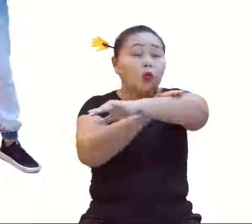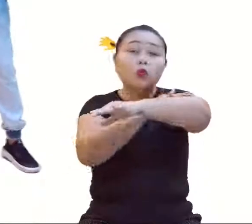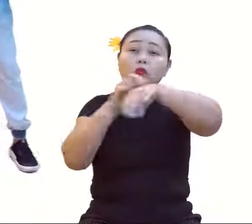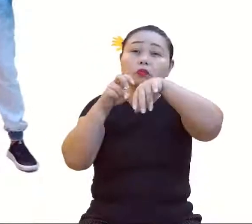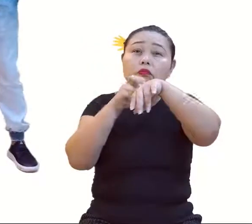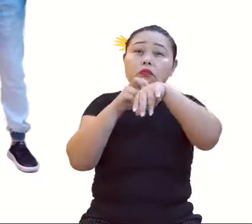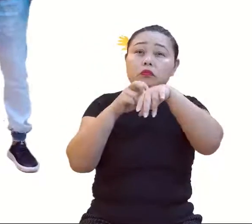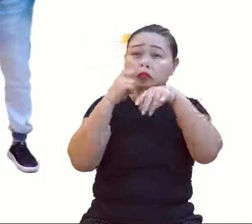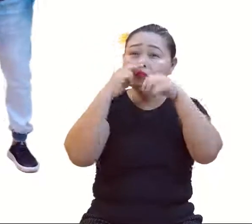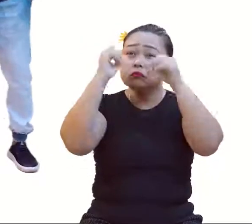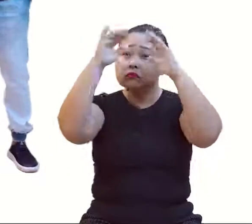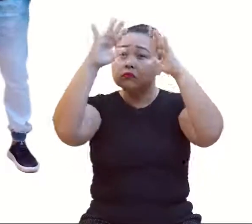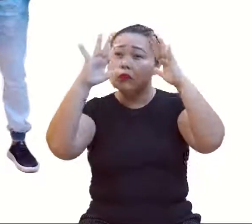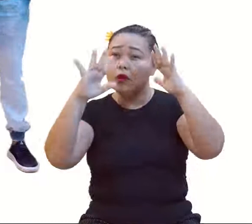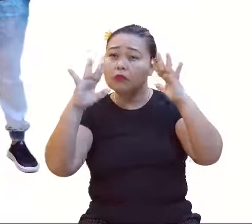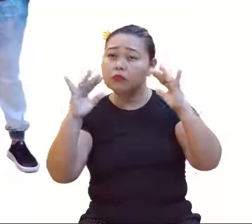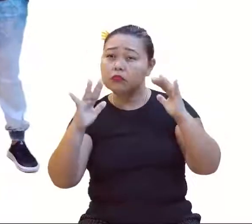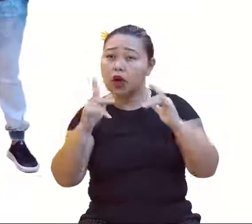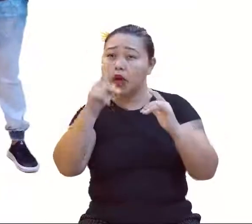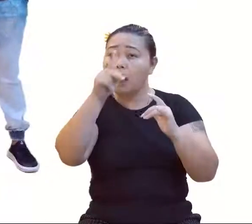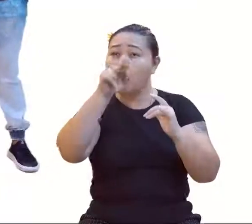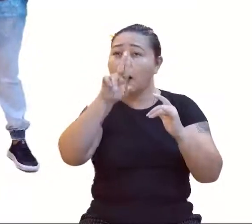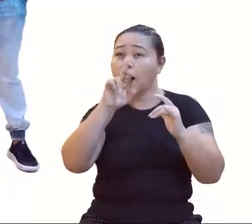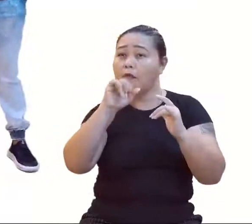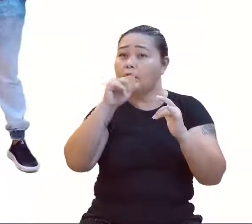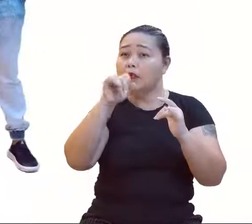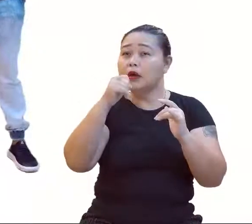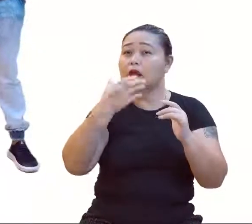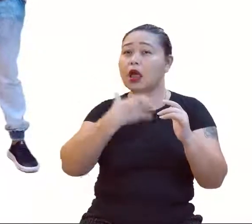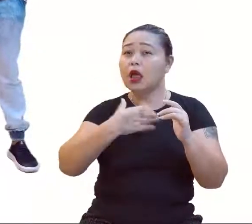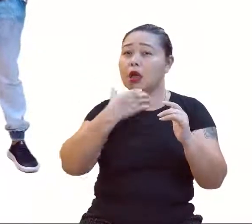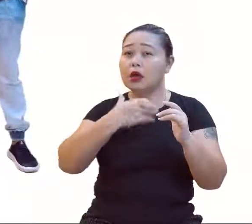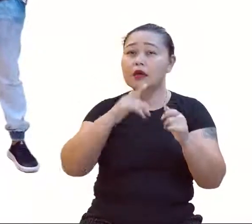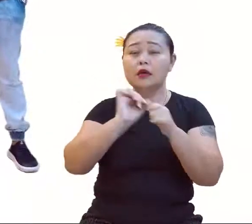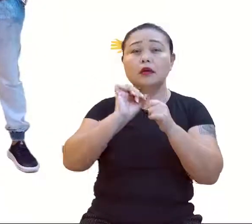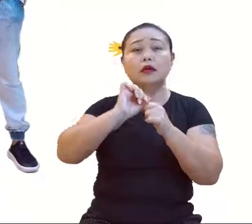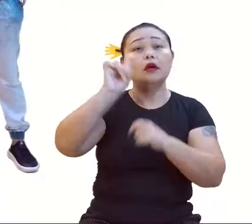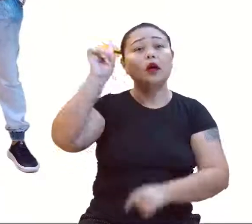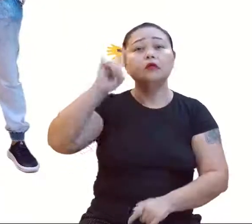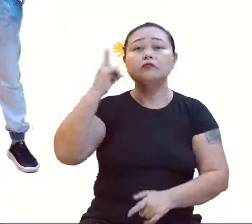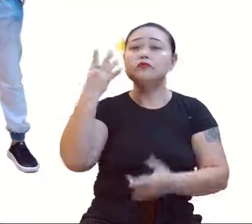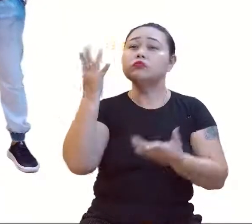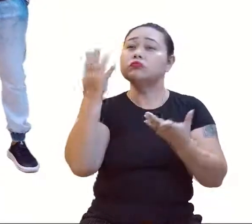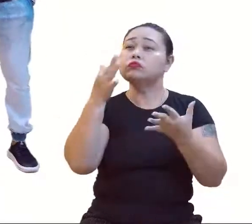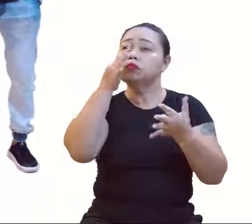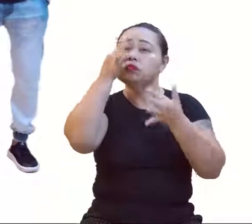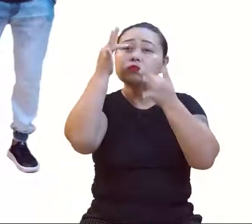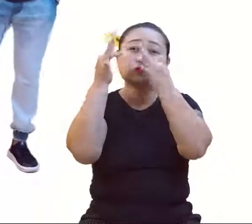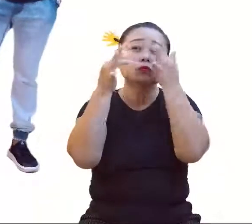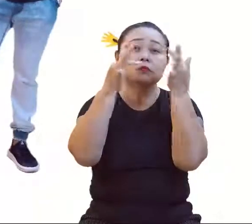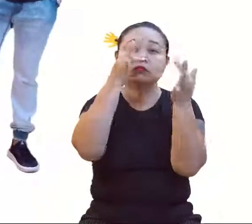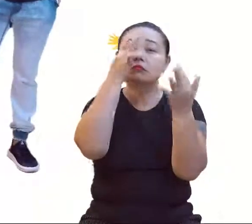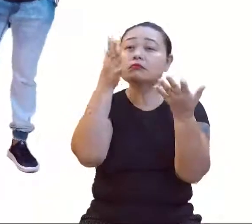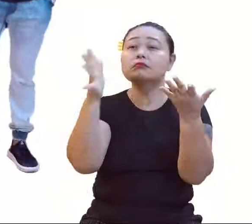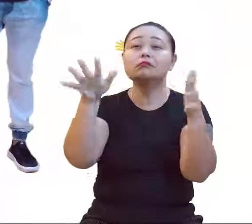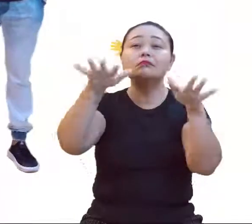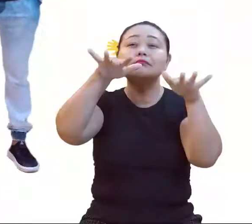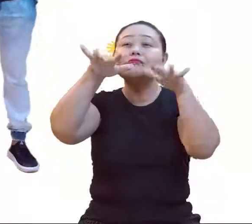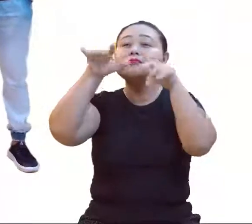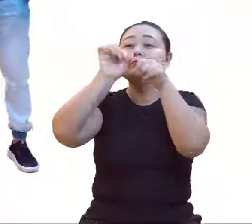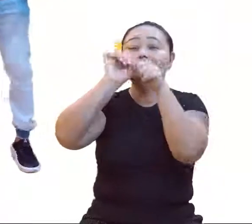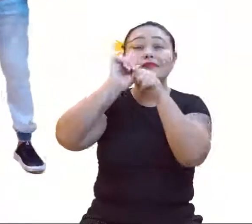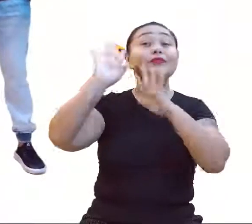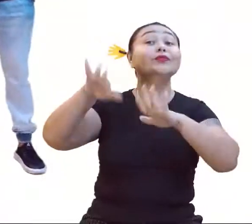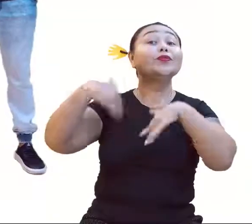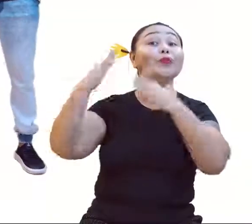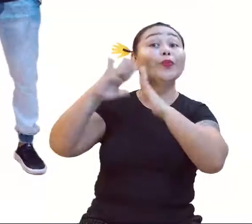что просто. Спасибо! В takesний осмотр! А значит, какой будет наша школа